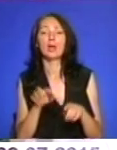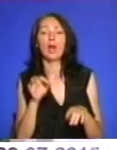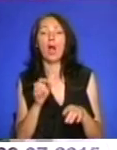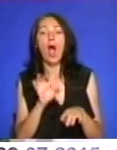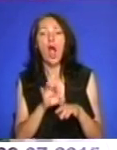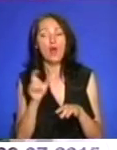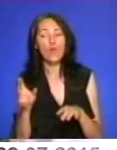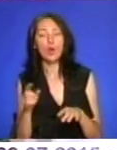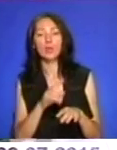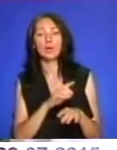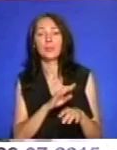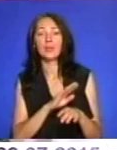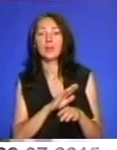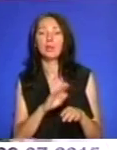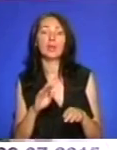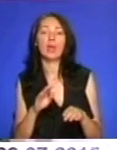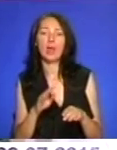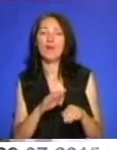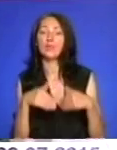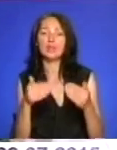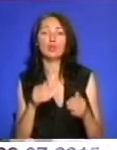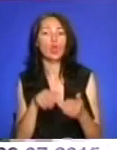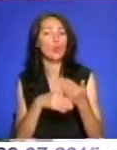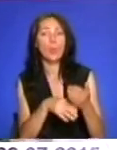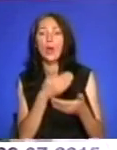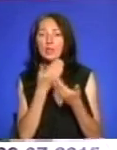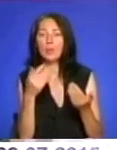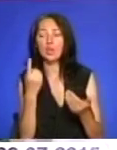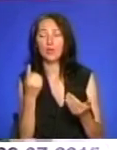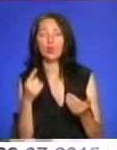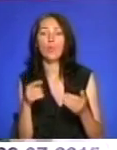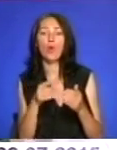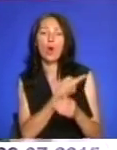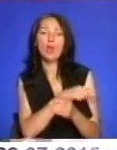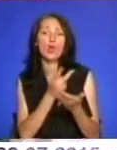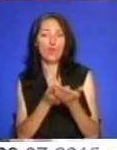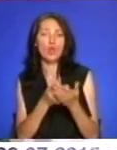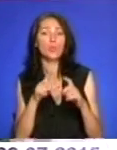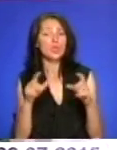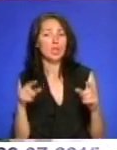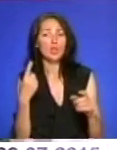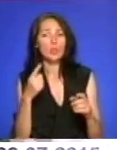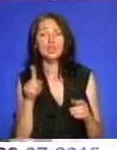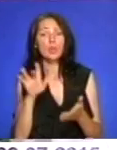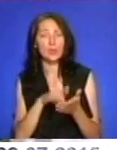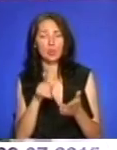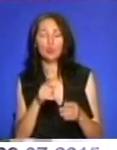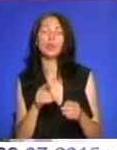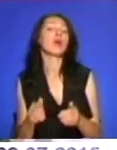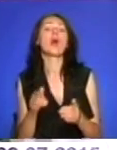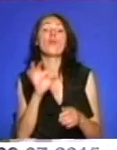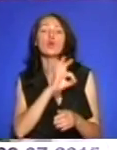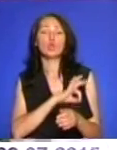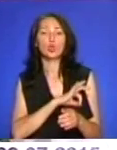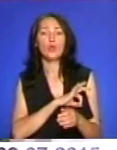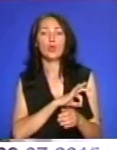невідкладної допомоги нема в жодному лікувальному закладу області і міста. Тому тут широко використовуються